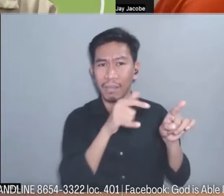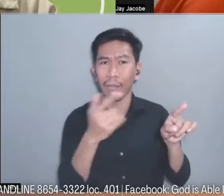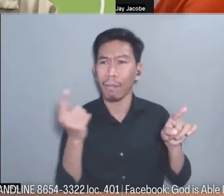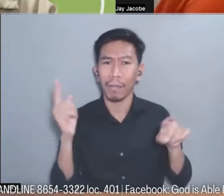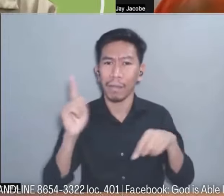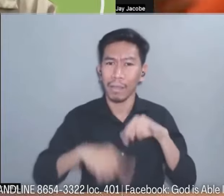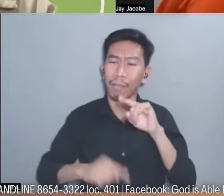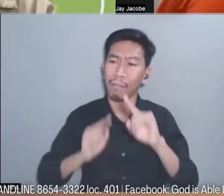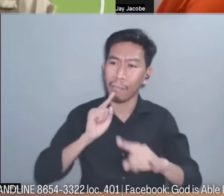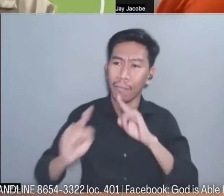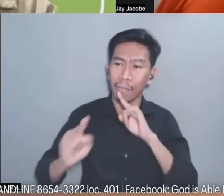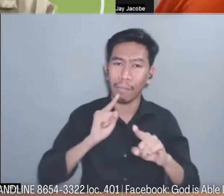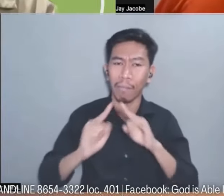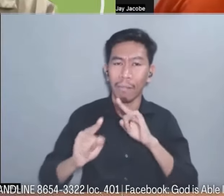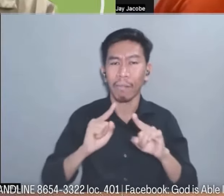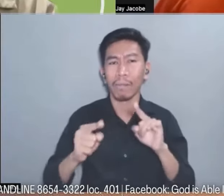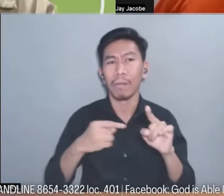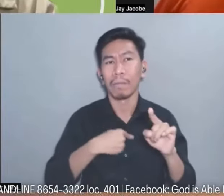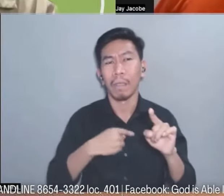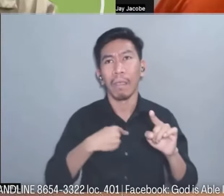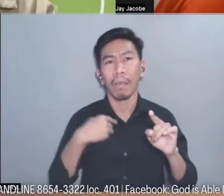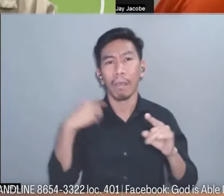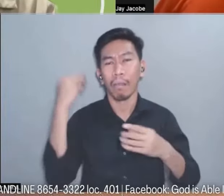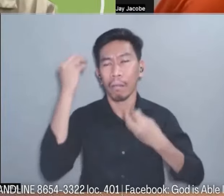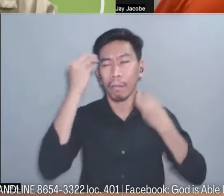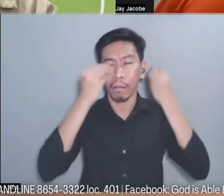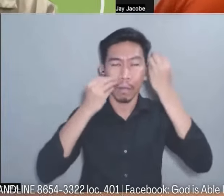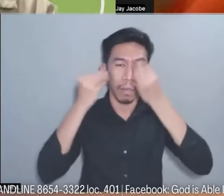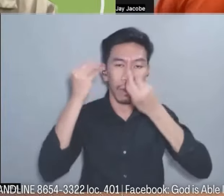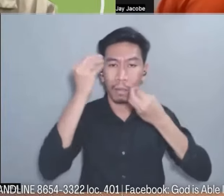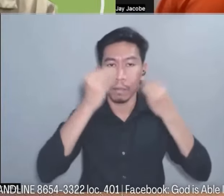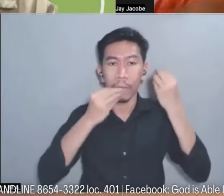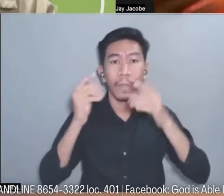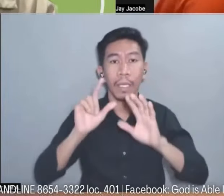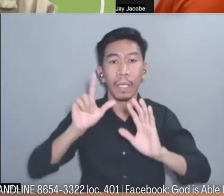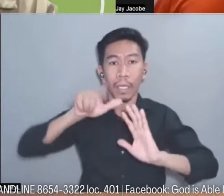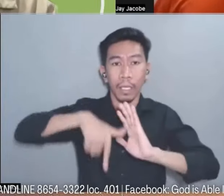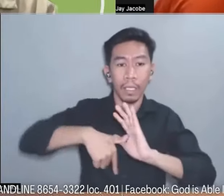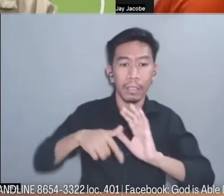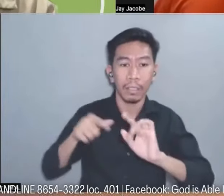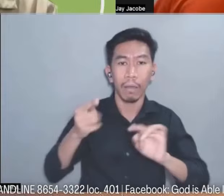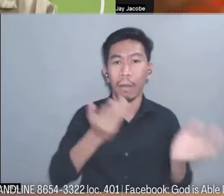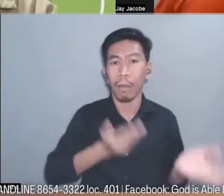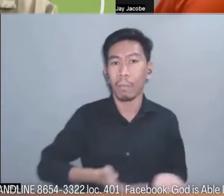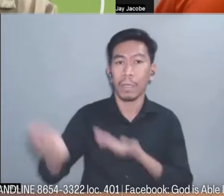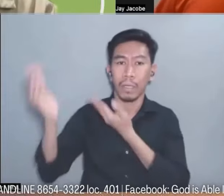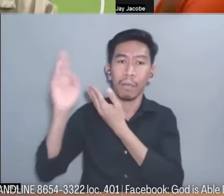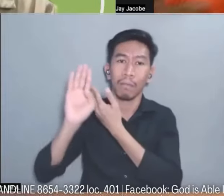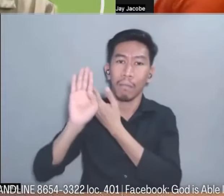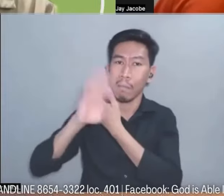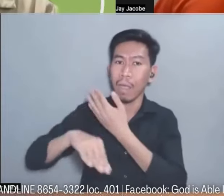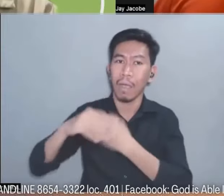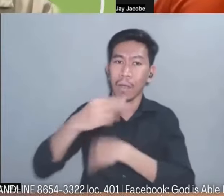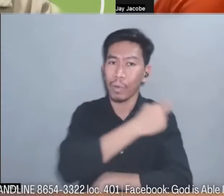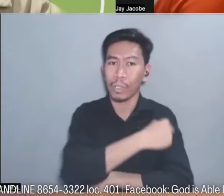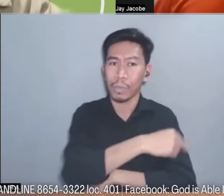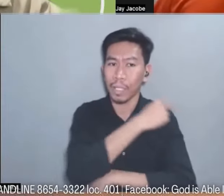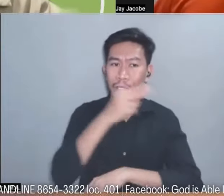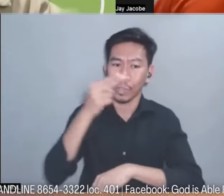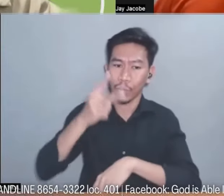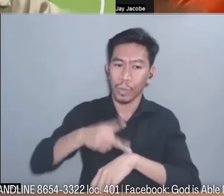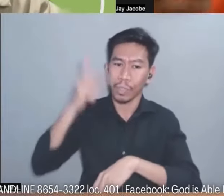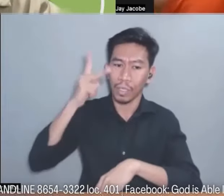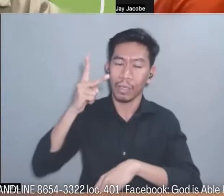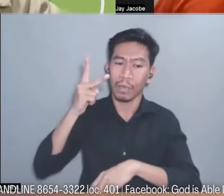kaya dinala po nila ako sa sa sa hospital ulit yun po yung pangalawang hospital na ako po nag nag